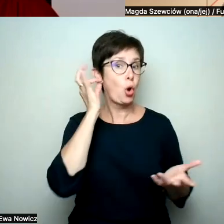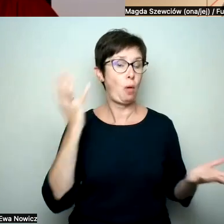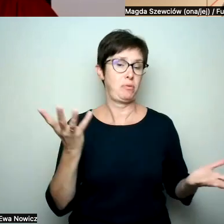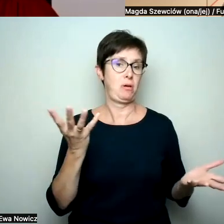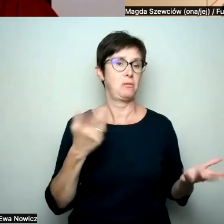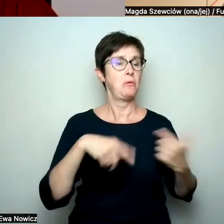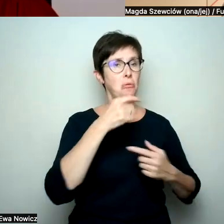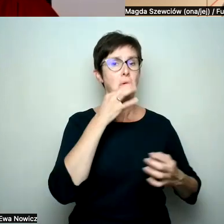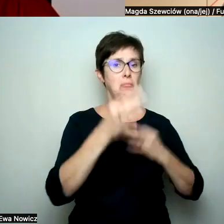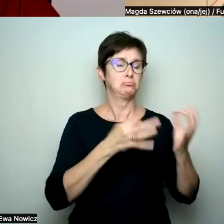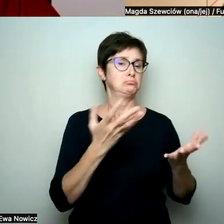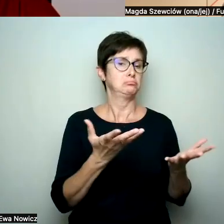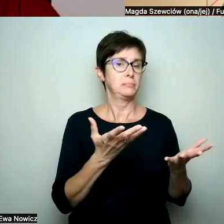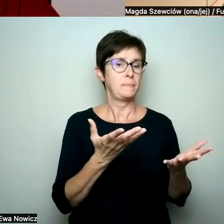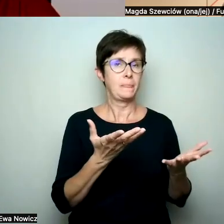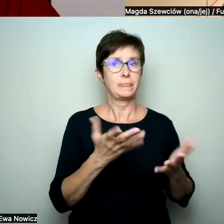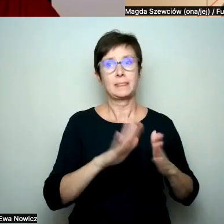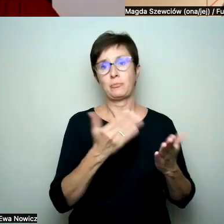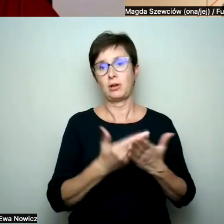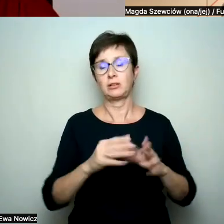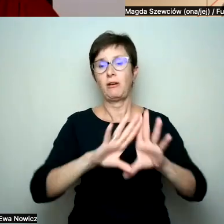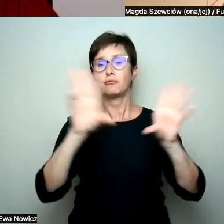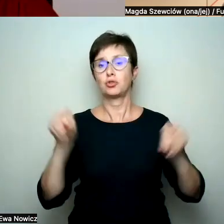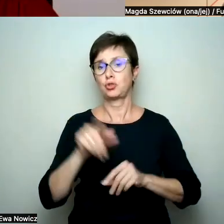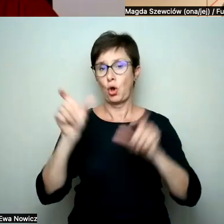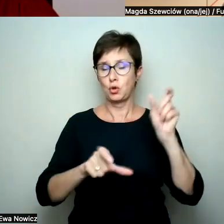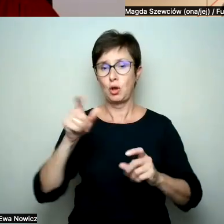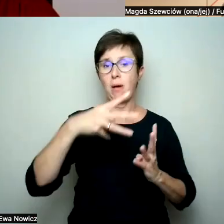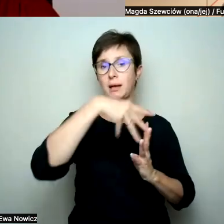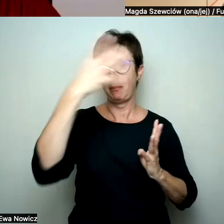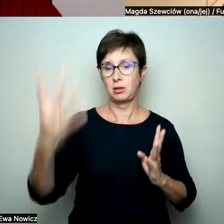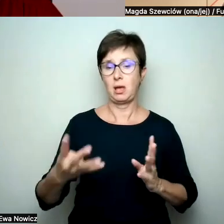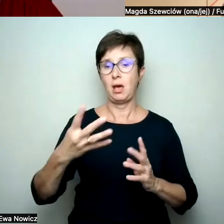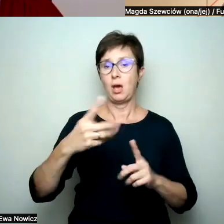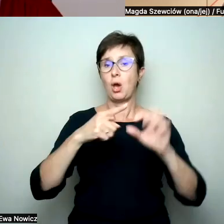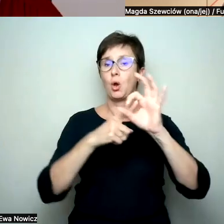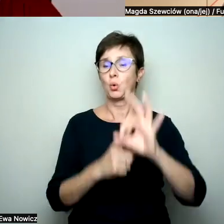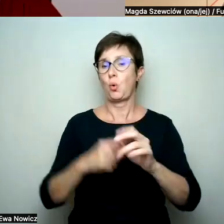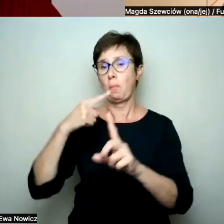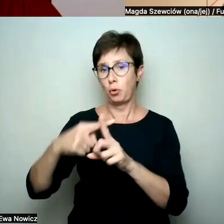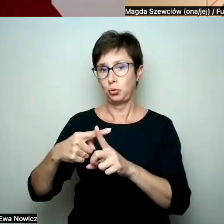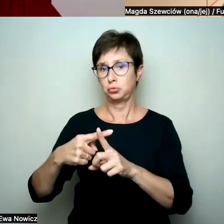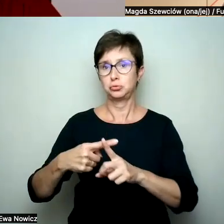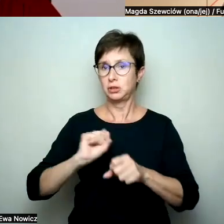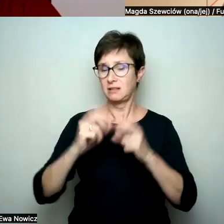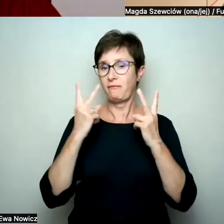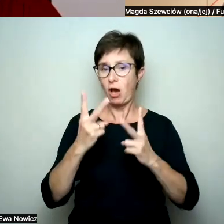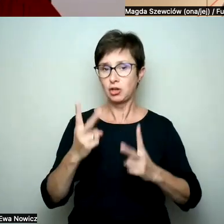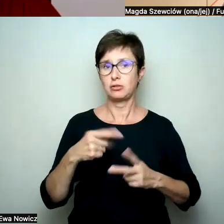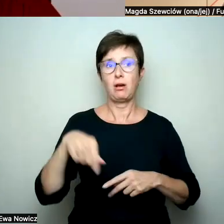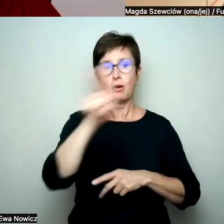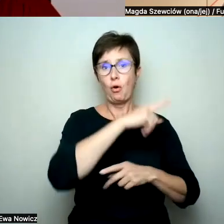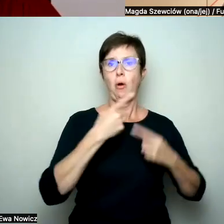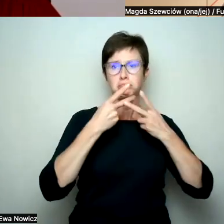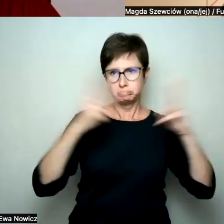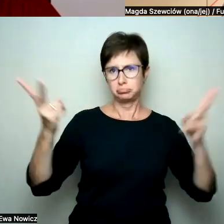wszystkie osoby, również społeczność LGBTQ+, jest dla nich ważna i są u nich mile widziane. I myślę, że takie gesty są